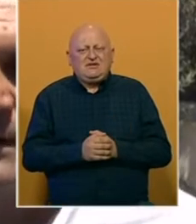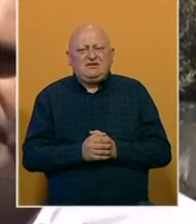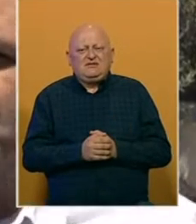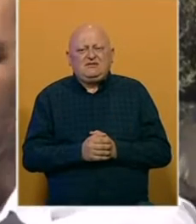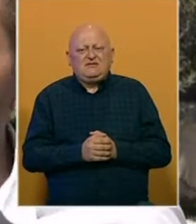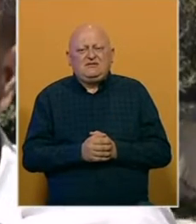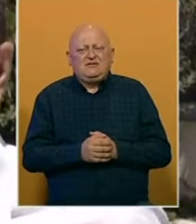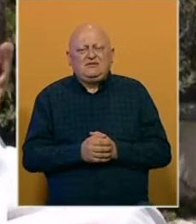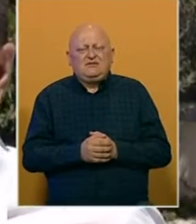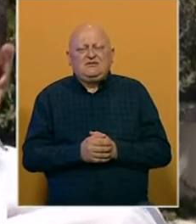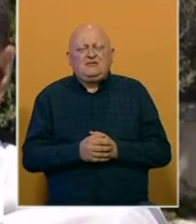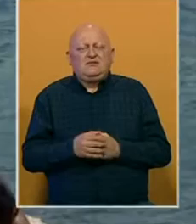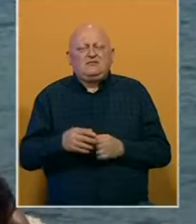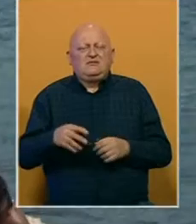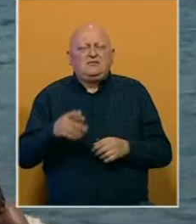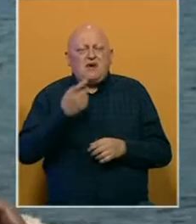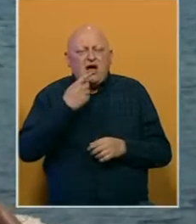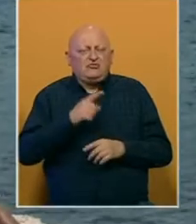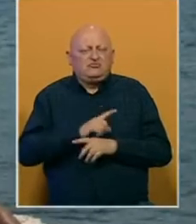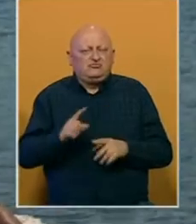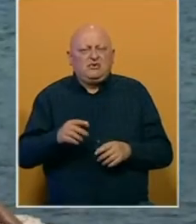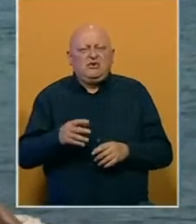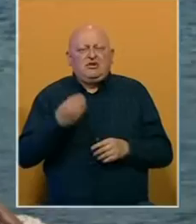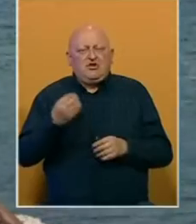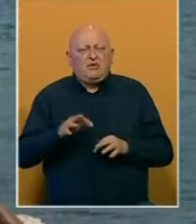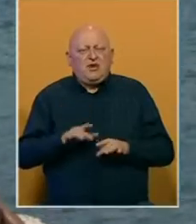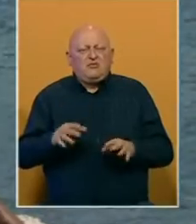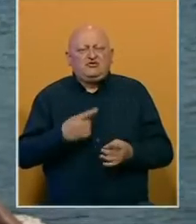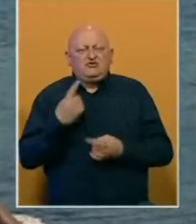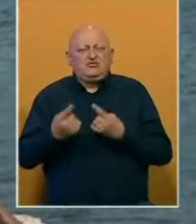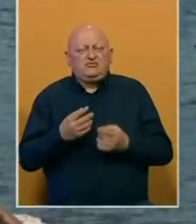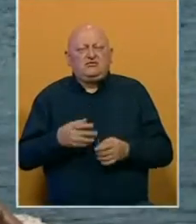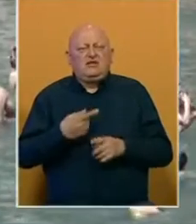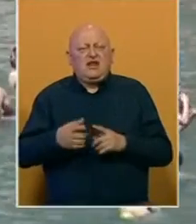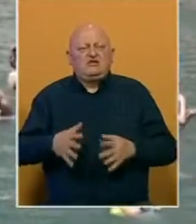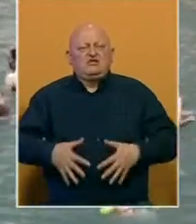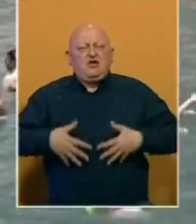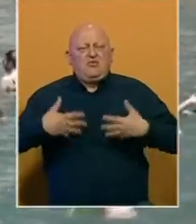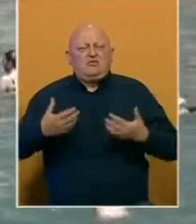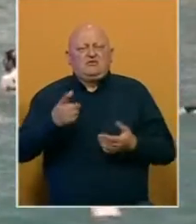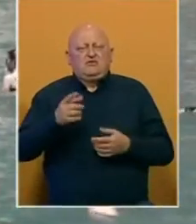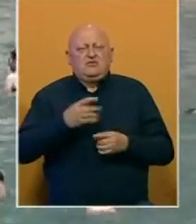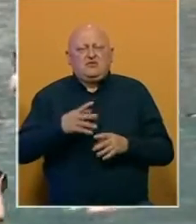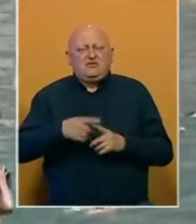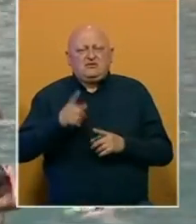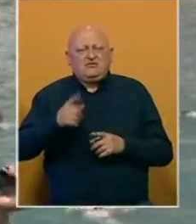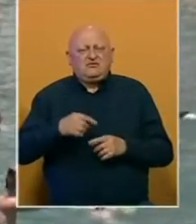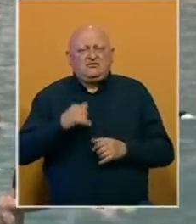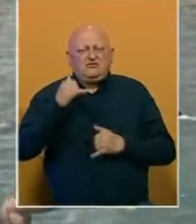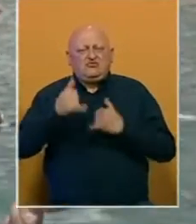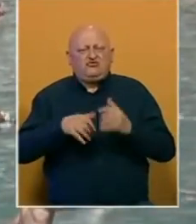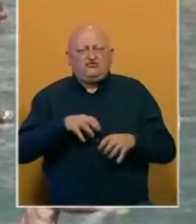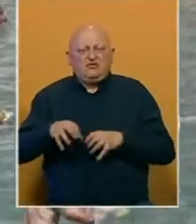za paste i tako. Povoljna epidemiološka situacija dodatni je razlog za optimizam, ali bez obzira i na to, turistički